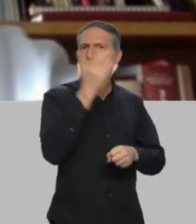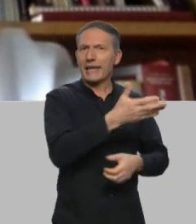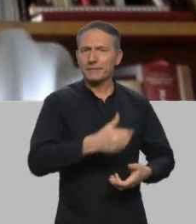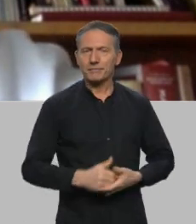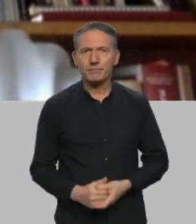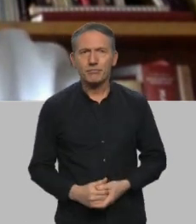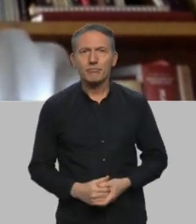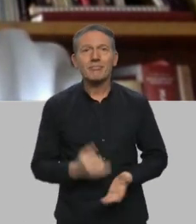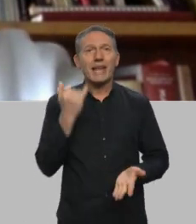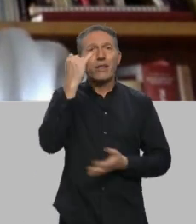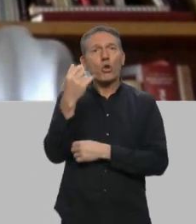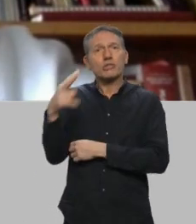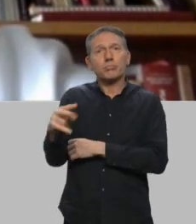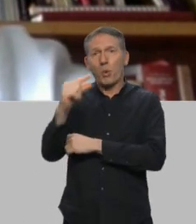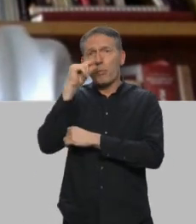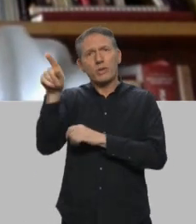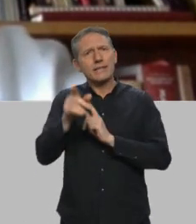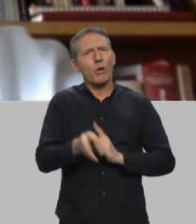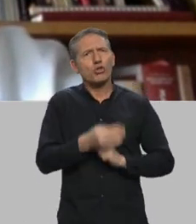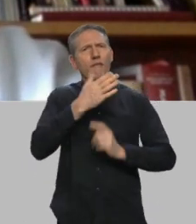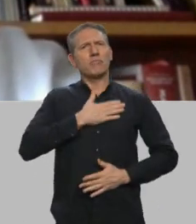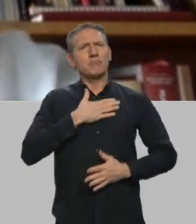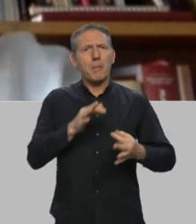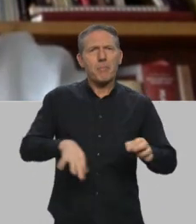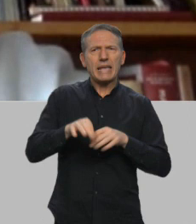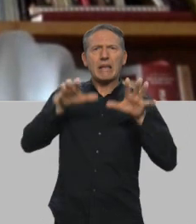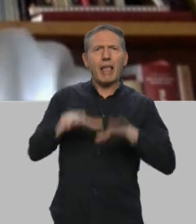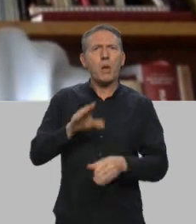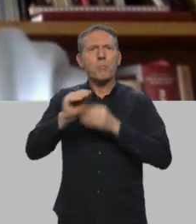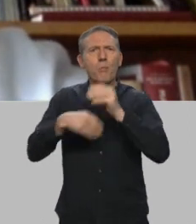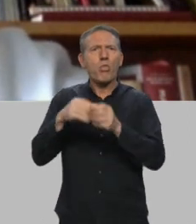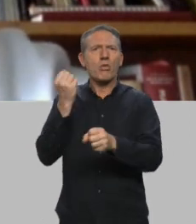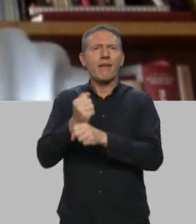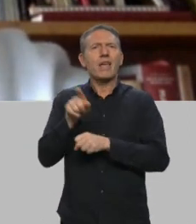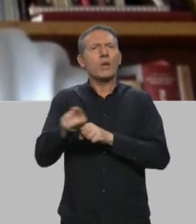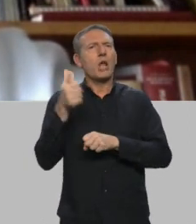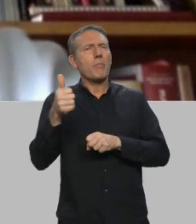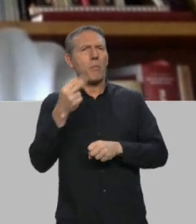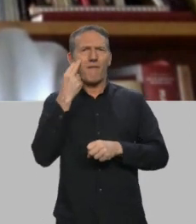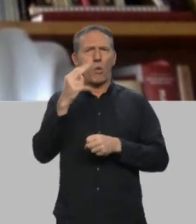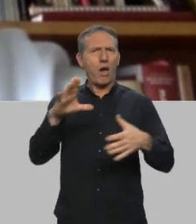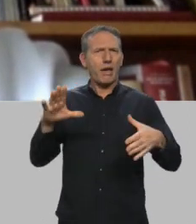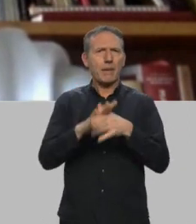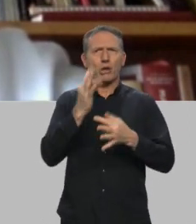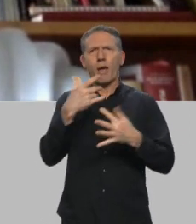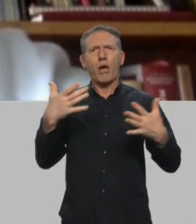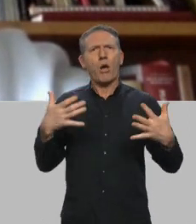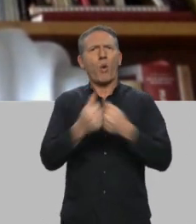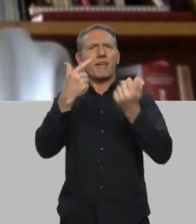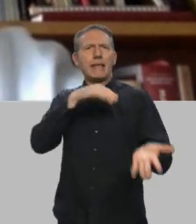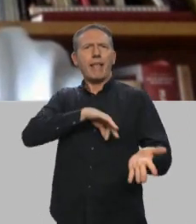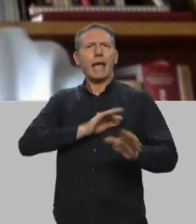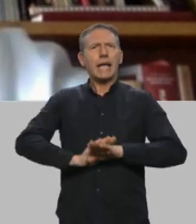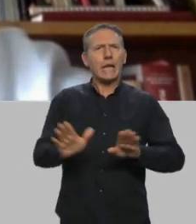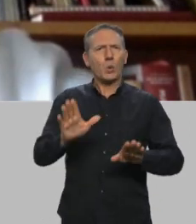'impérialisme. L'idéologie de Poutine, chauvinisme, mépris du monde du travail et désir de ne voir dans tout qu